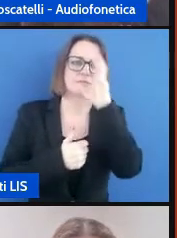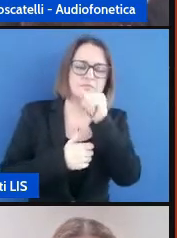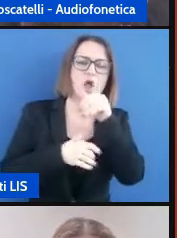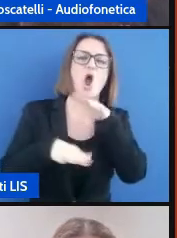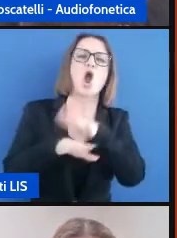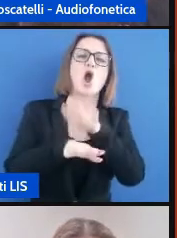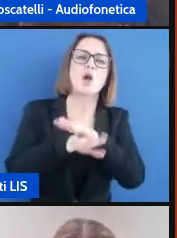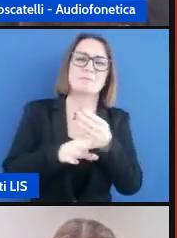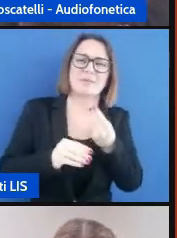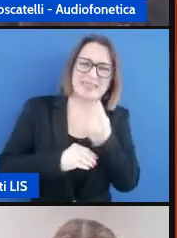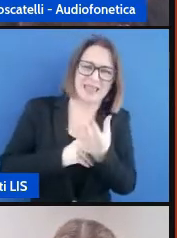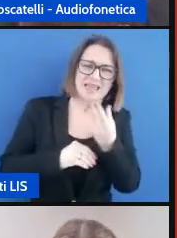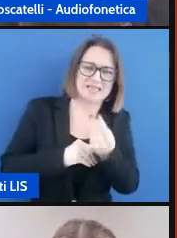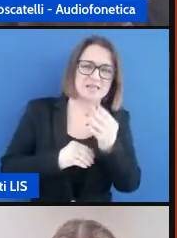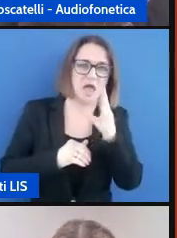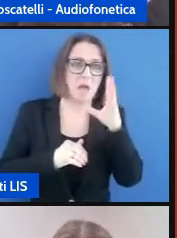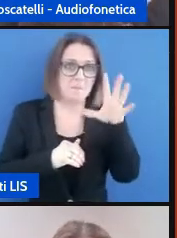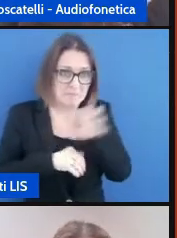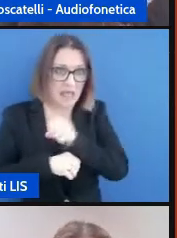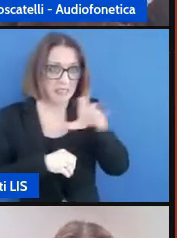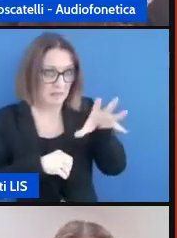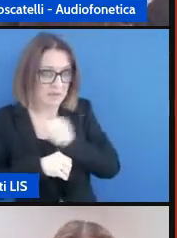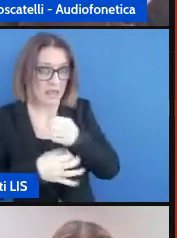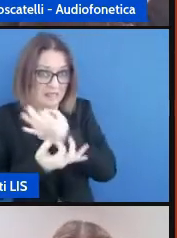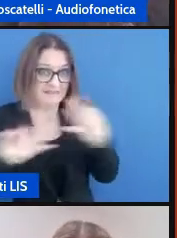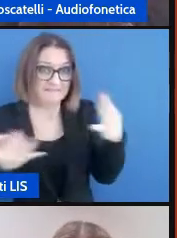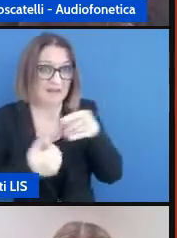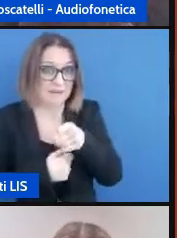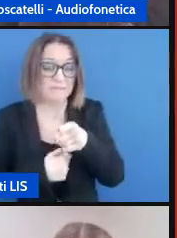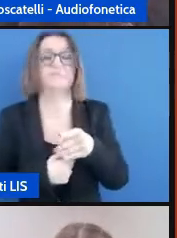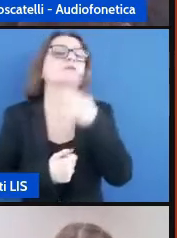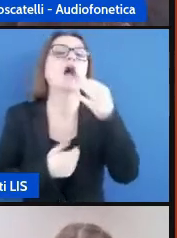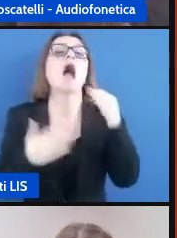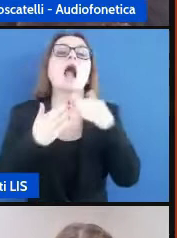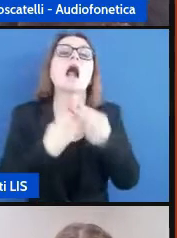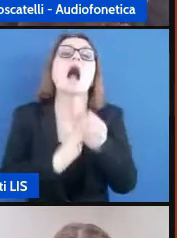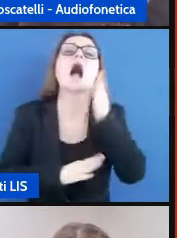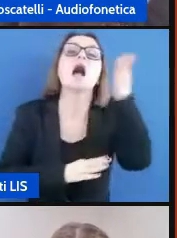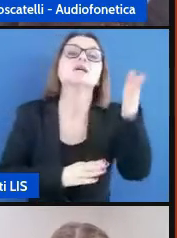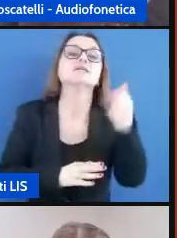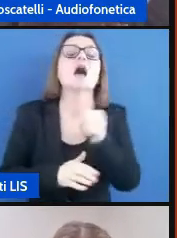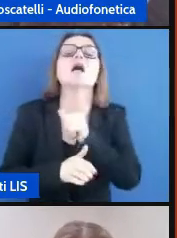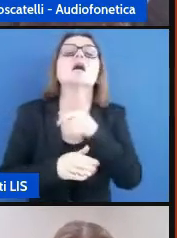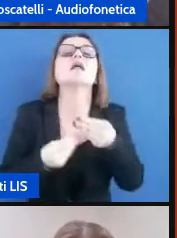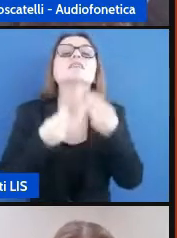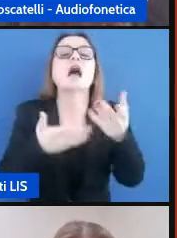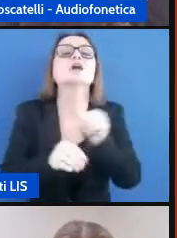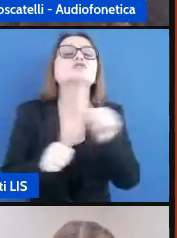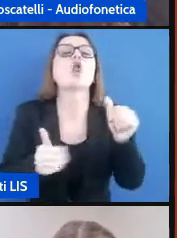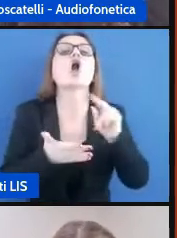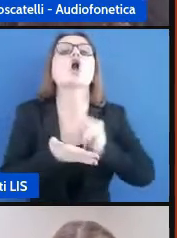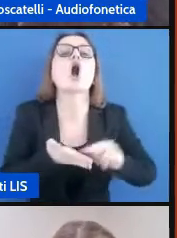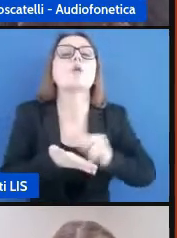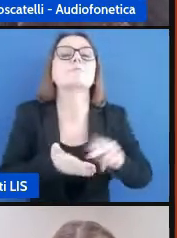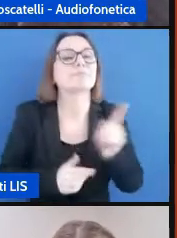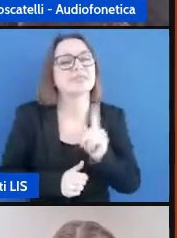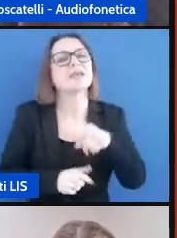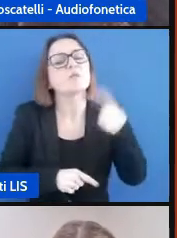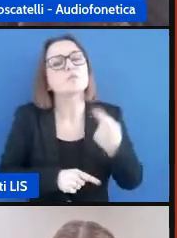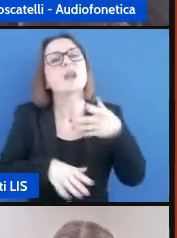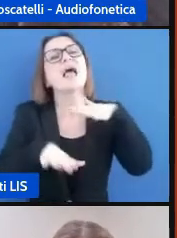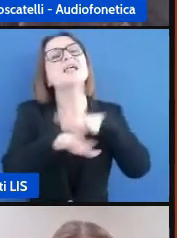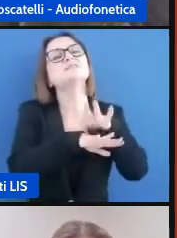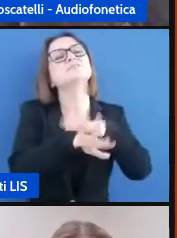che viene richiesta assegnare per casa non solo compiti ma anche delle esperienze che sicuramente lo